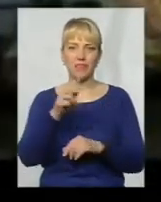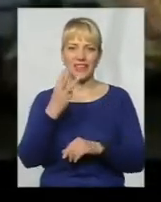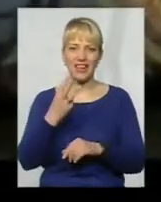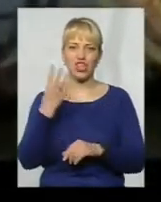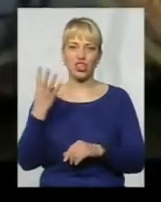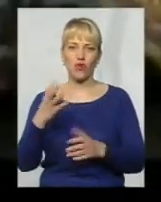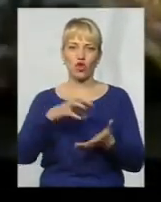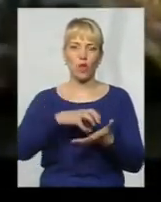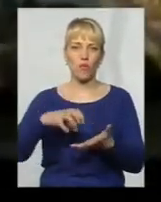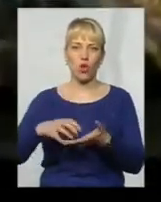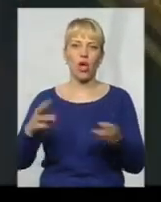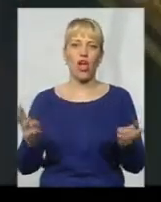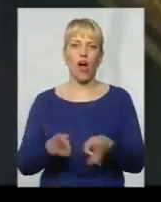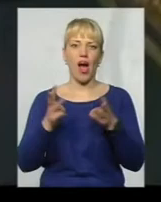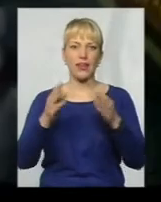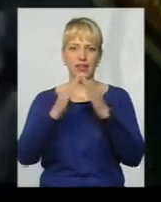блок, горить крыша.